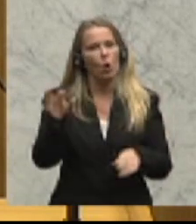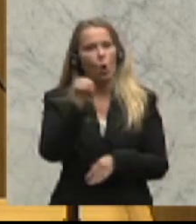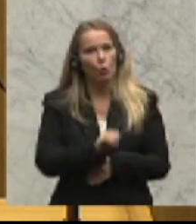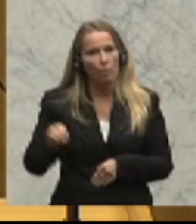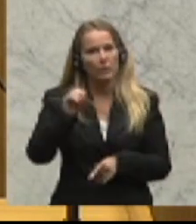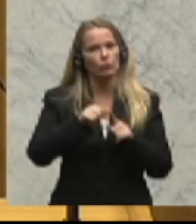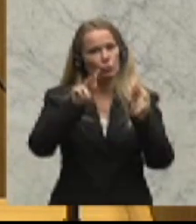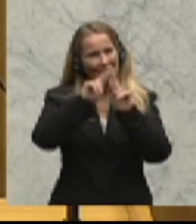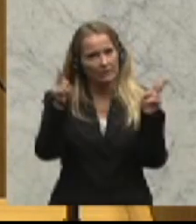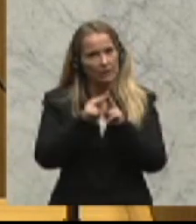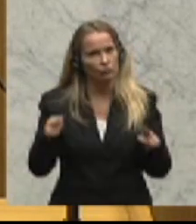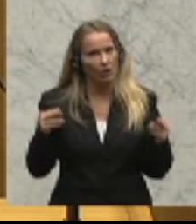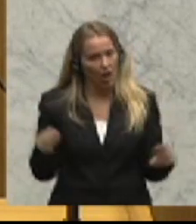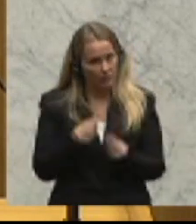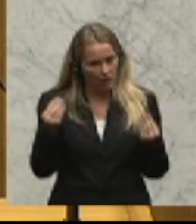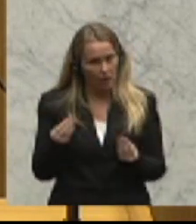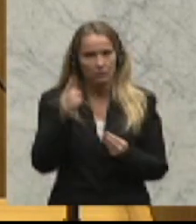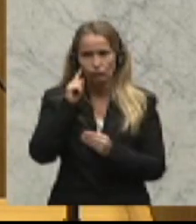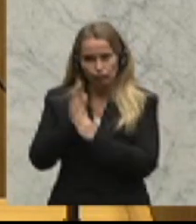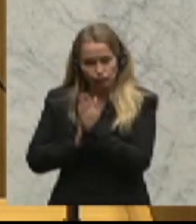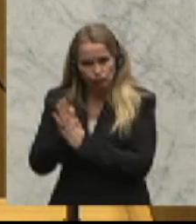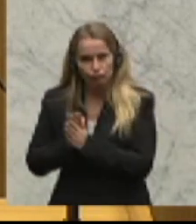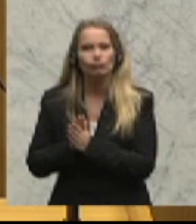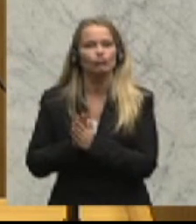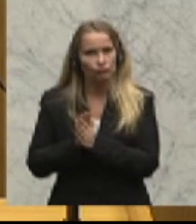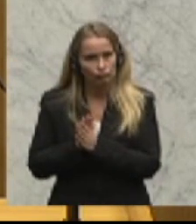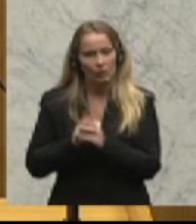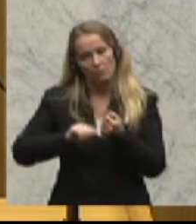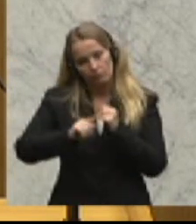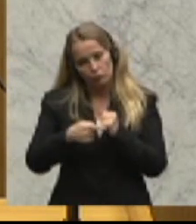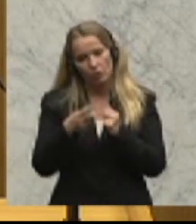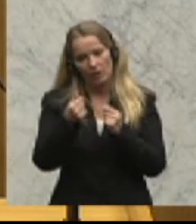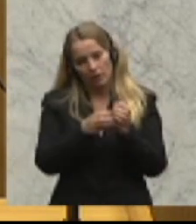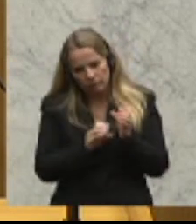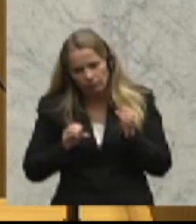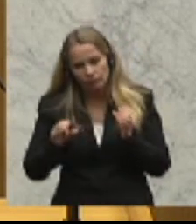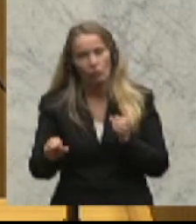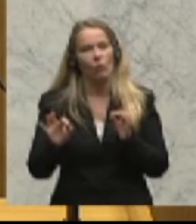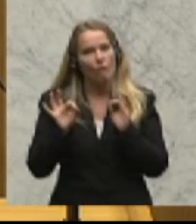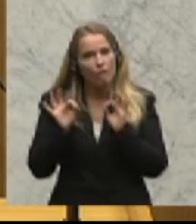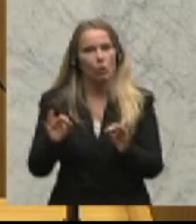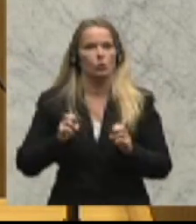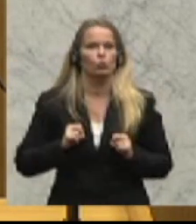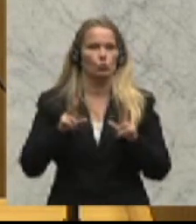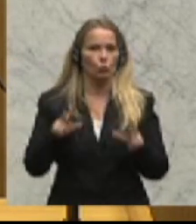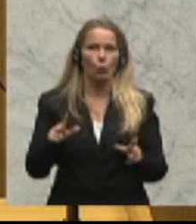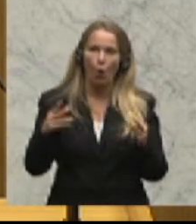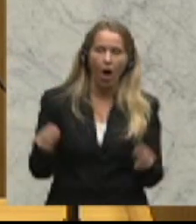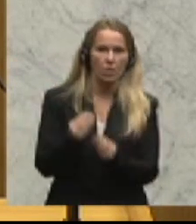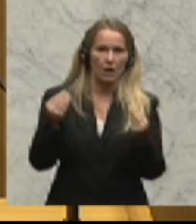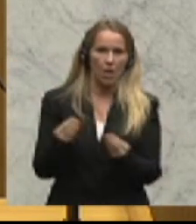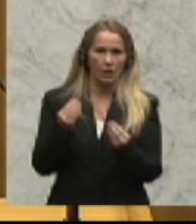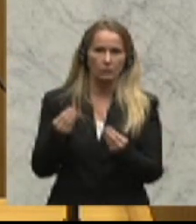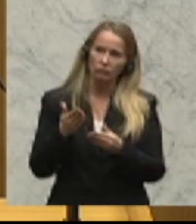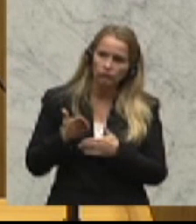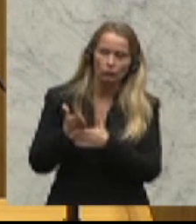internationale Angelegenheiten wird ersucht, entsprechend budgetäre Mittel sicherzustellen, um für Südtiroler Angelegenheiten eintreten